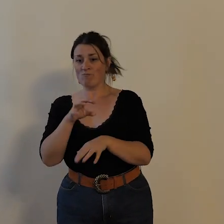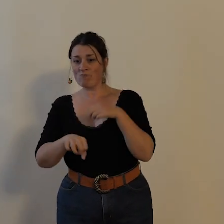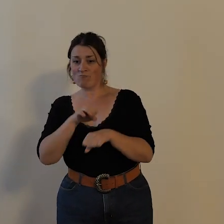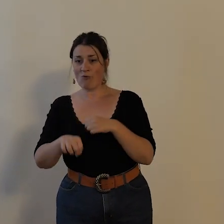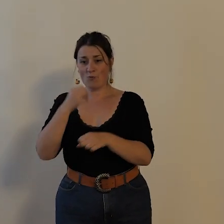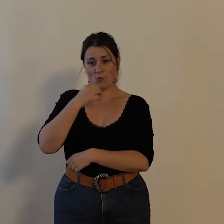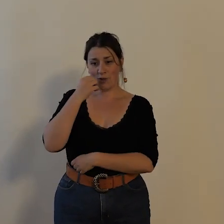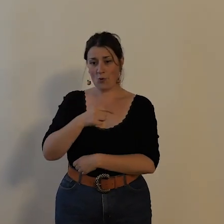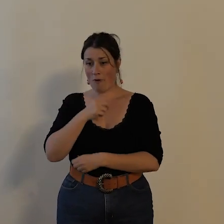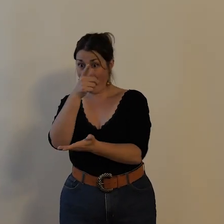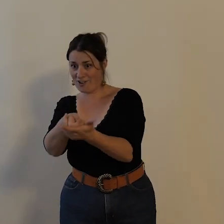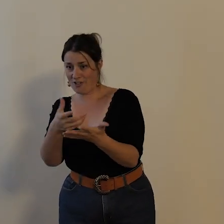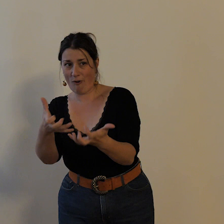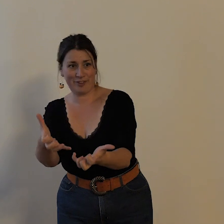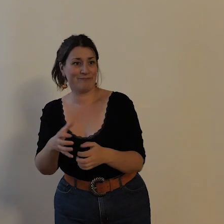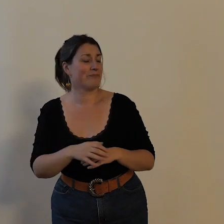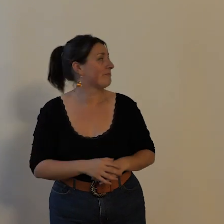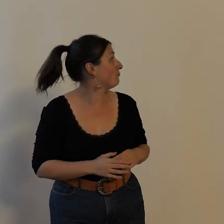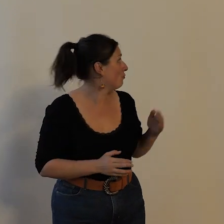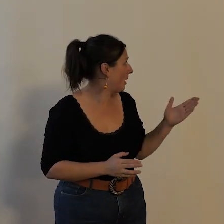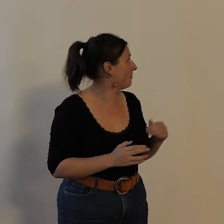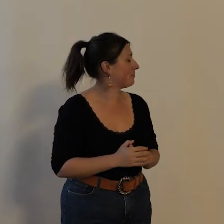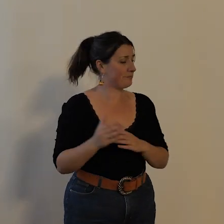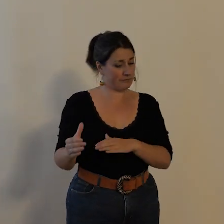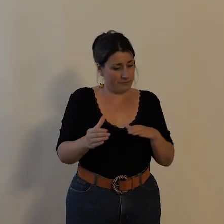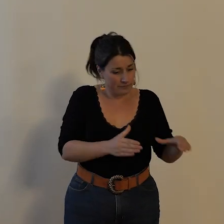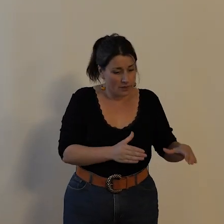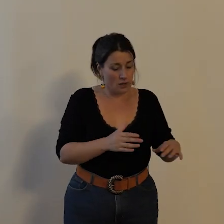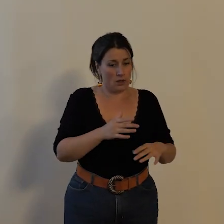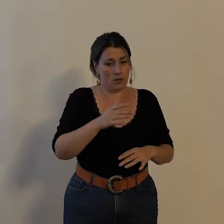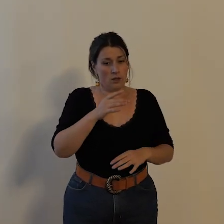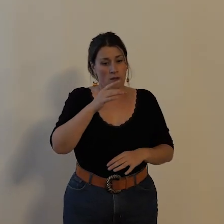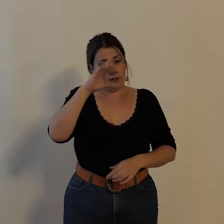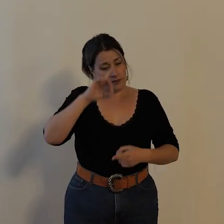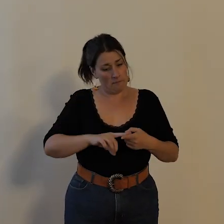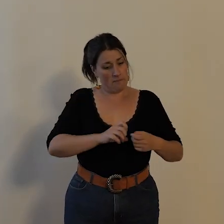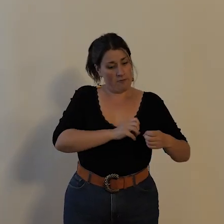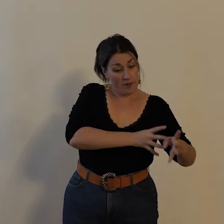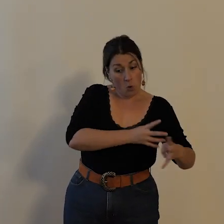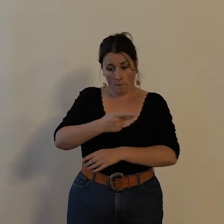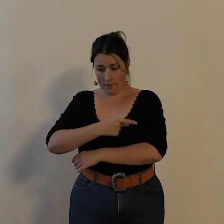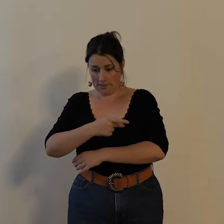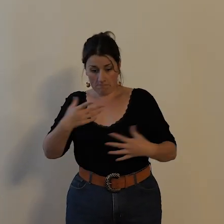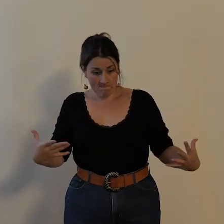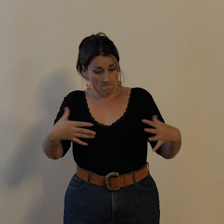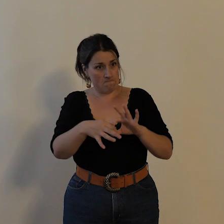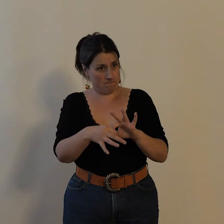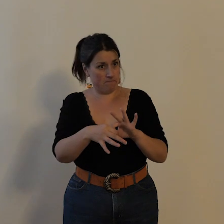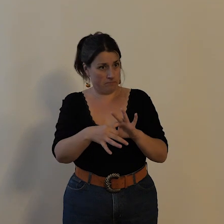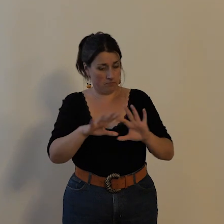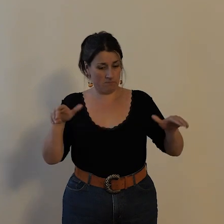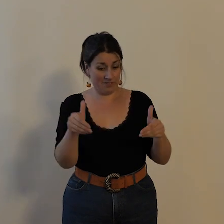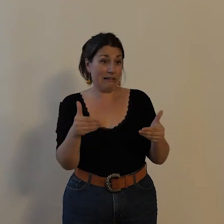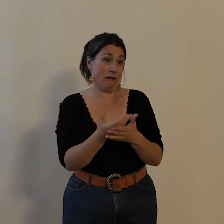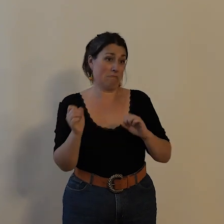quotidiennement un petit focus sur le vélo et la médecine là je n'ai pas de